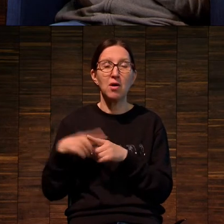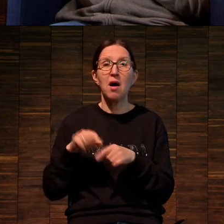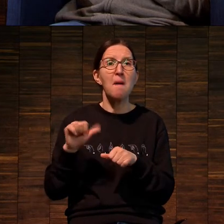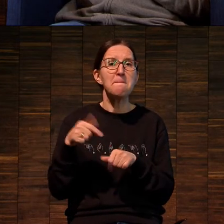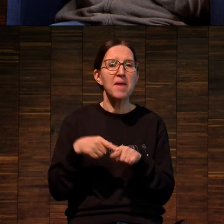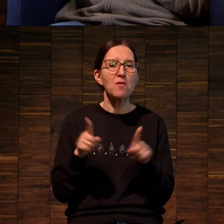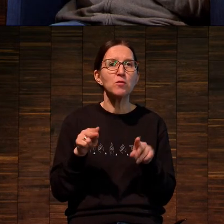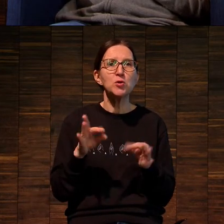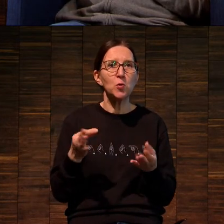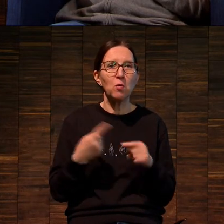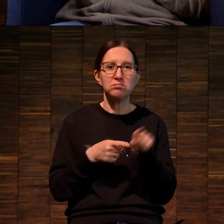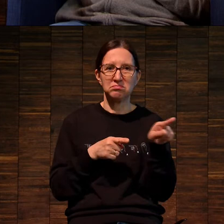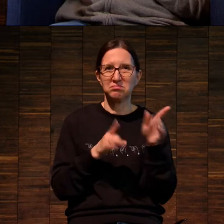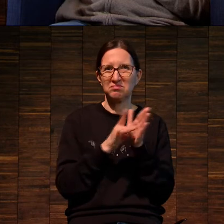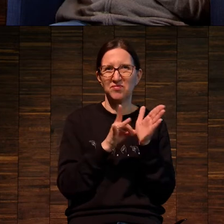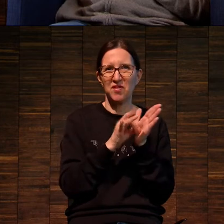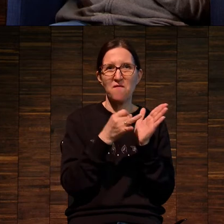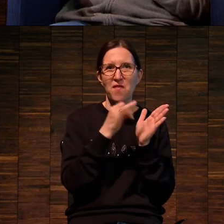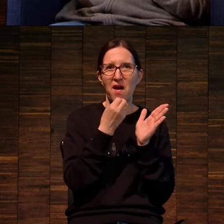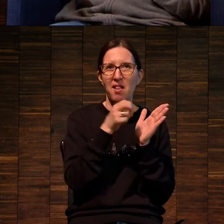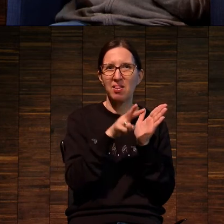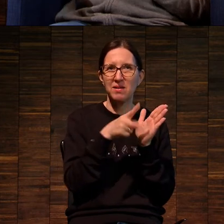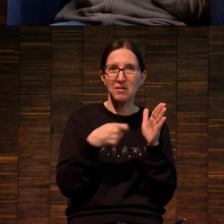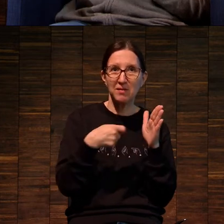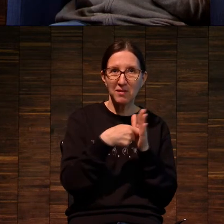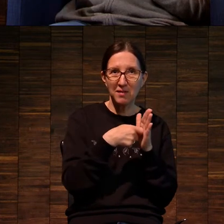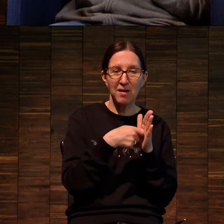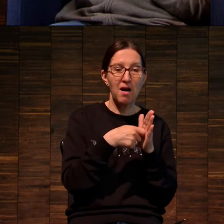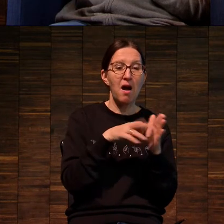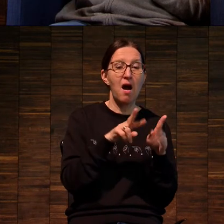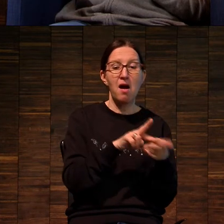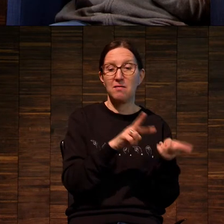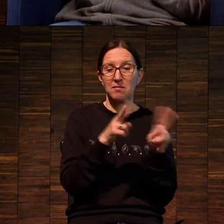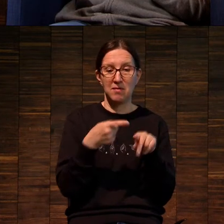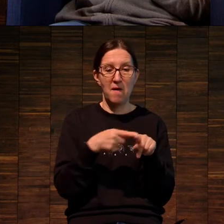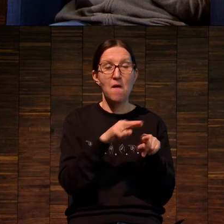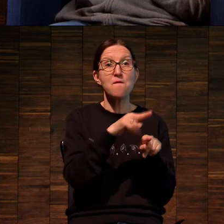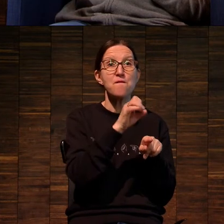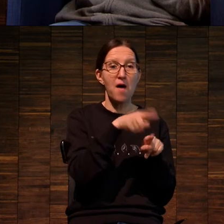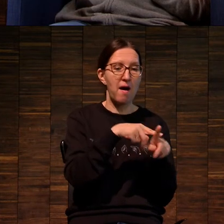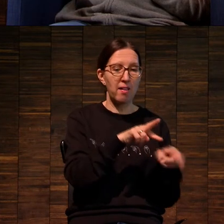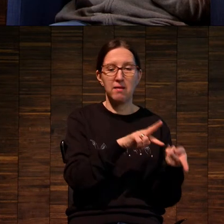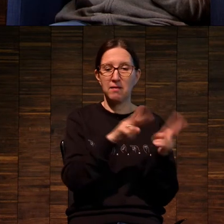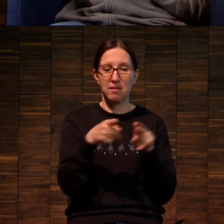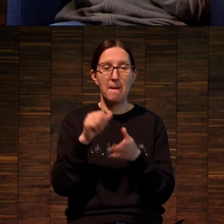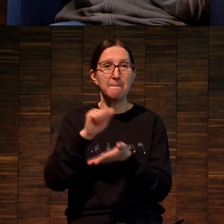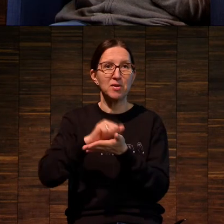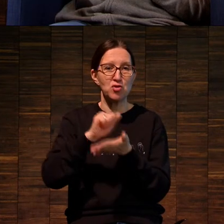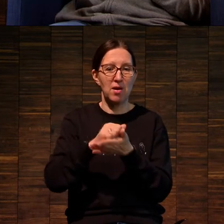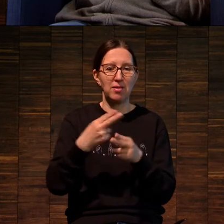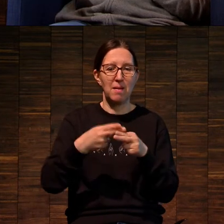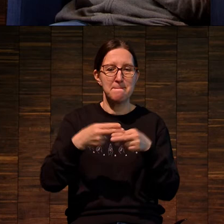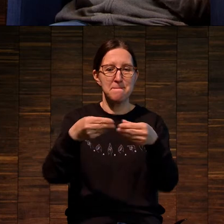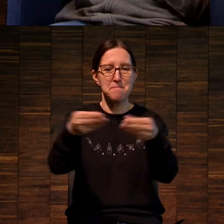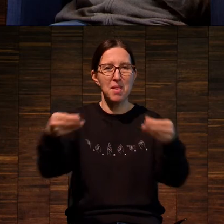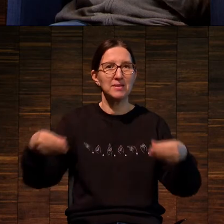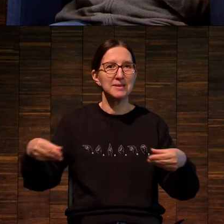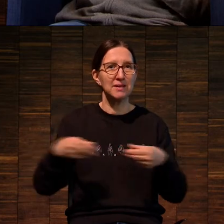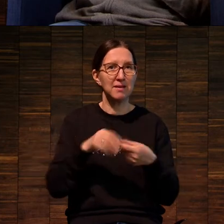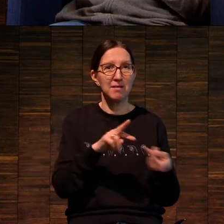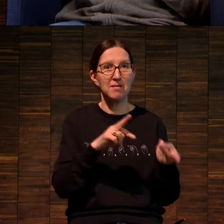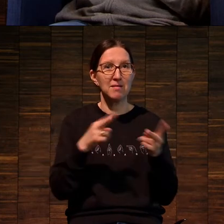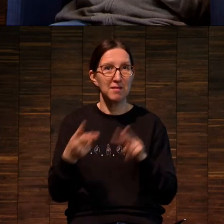матрицей был файл, через который была сделана следующая матрица в виде печатной пластины, уже